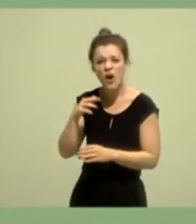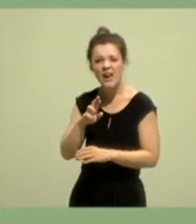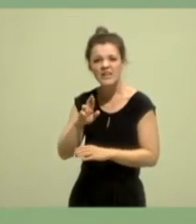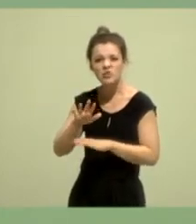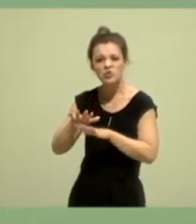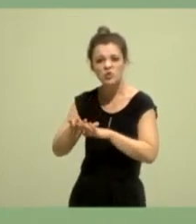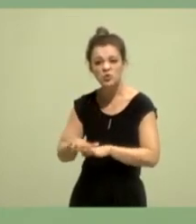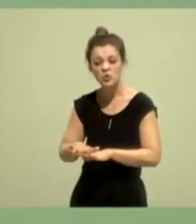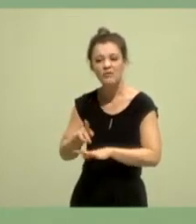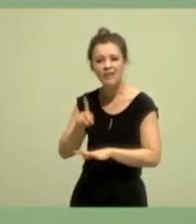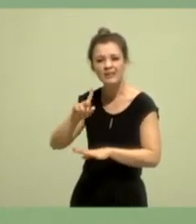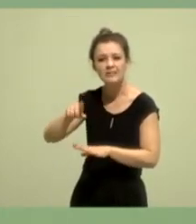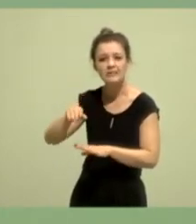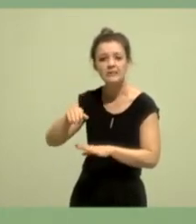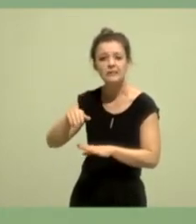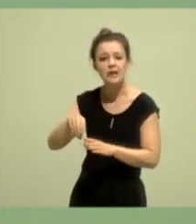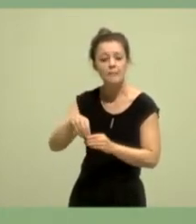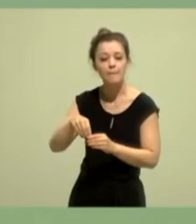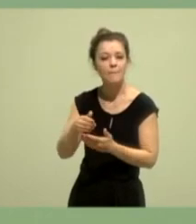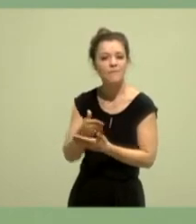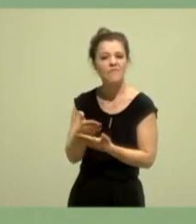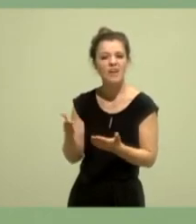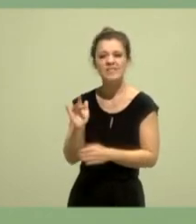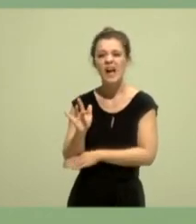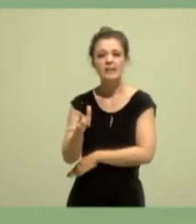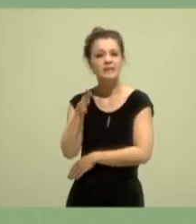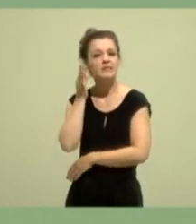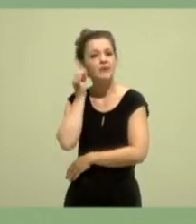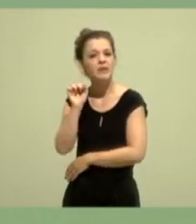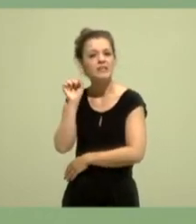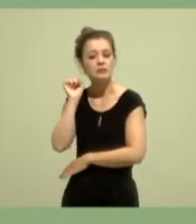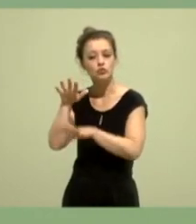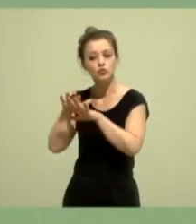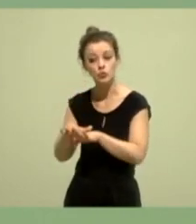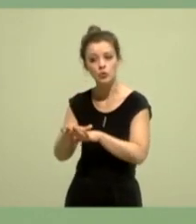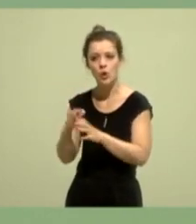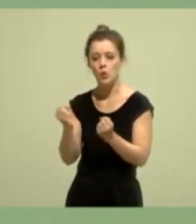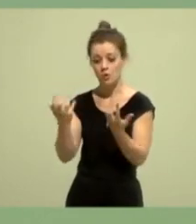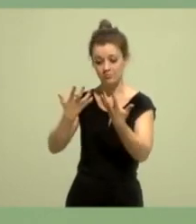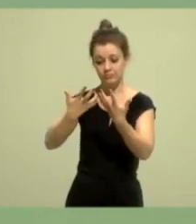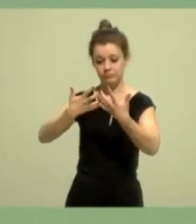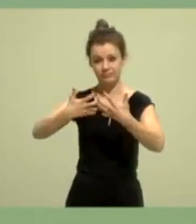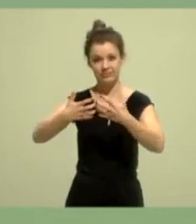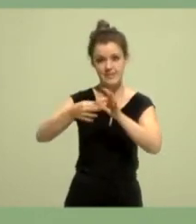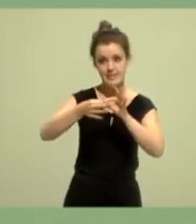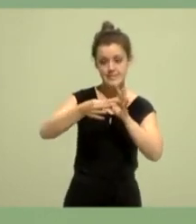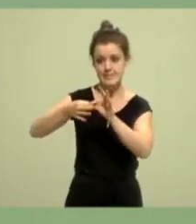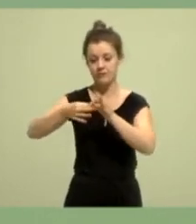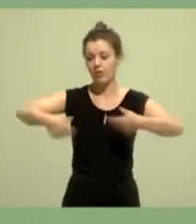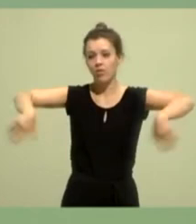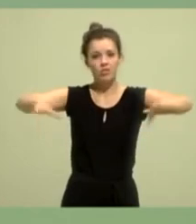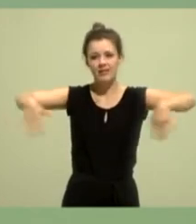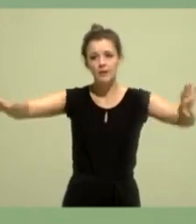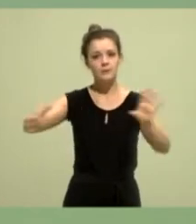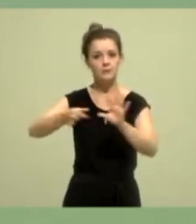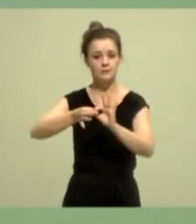allen Dingen antifeministische Strukturen in den Rechten organisiert sind, dann hängt das ganz nah beieinander. Ich glaube nicht, dass man diese Kämpfe